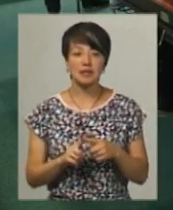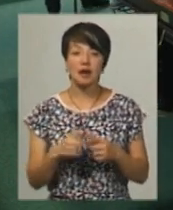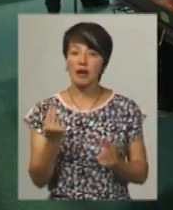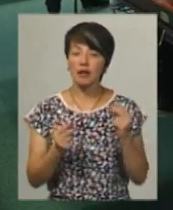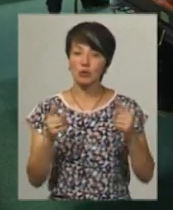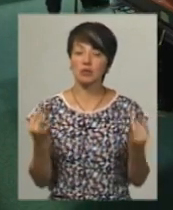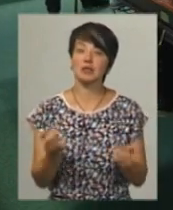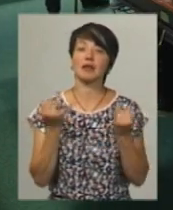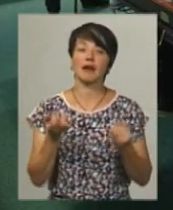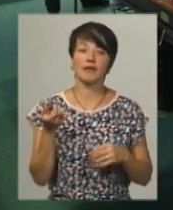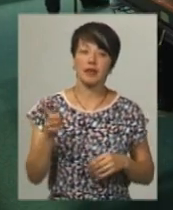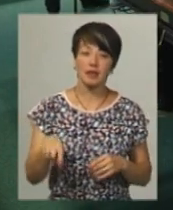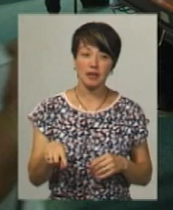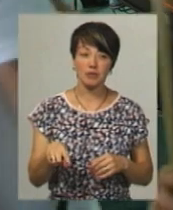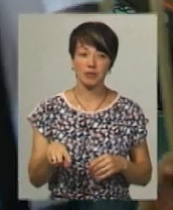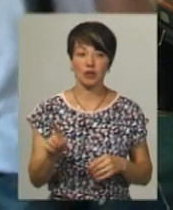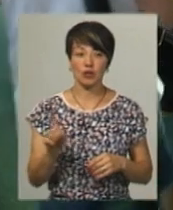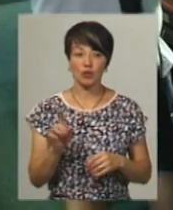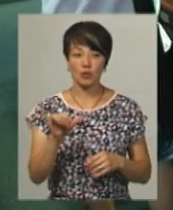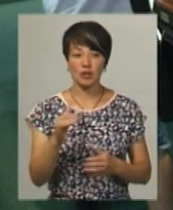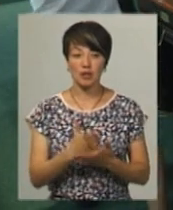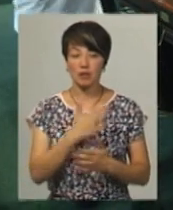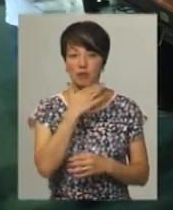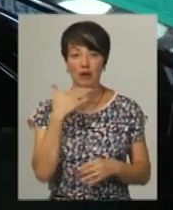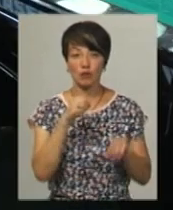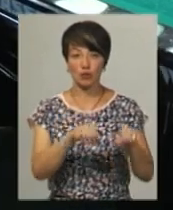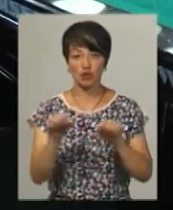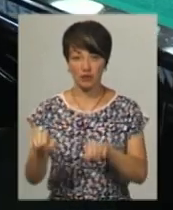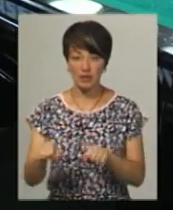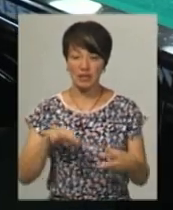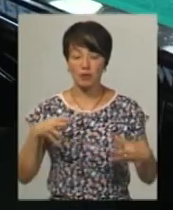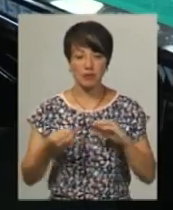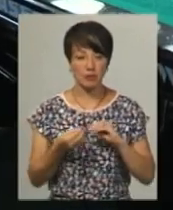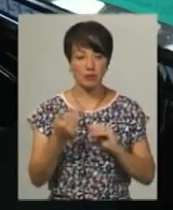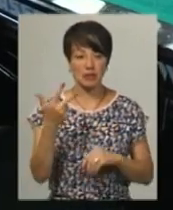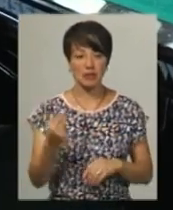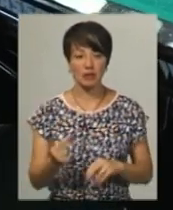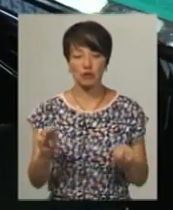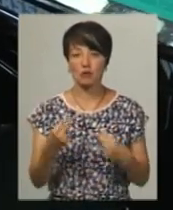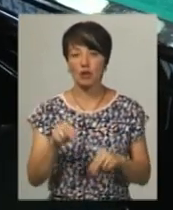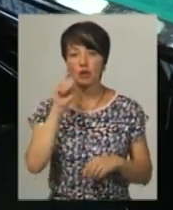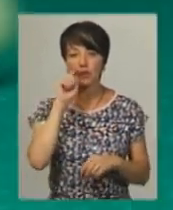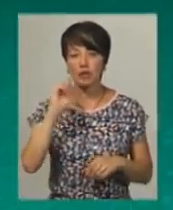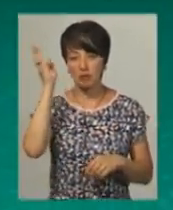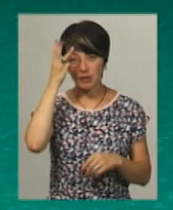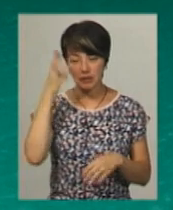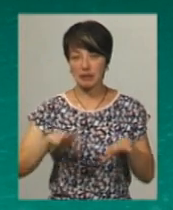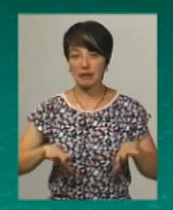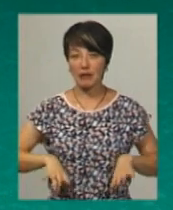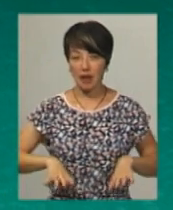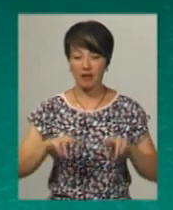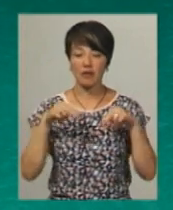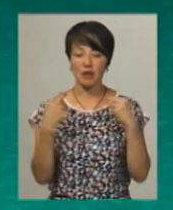цікава тим, що в ній є багато можливостей. За підсумками триденного чемпіонату України у Хмельницькому, тренери